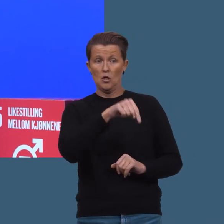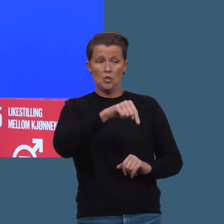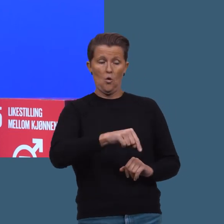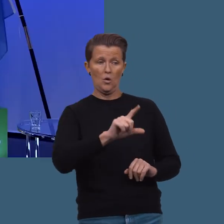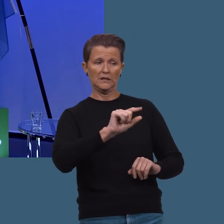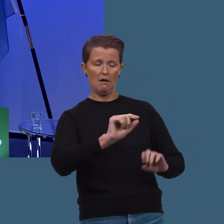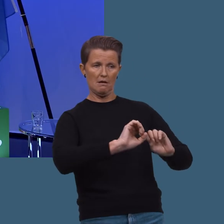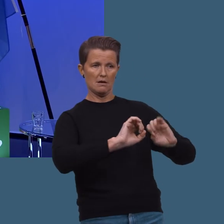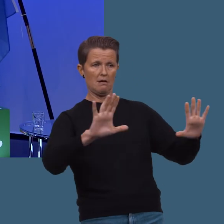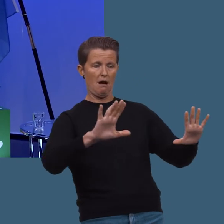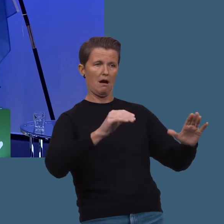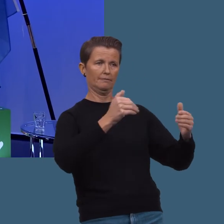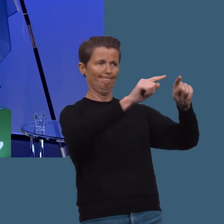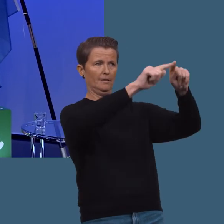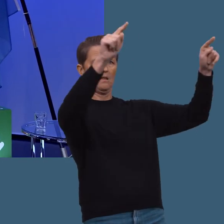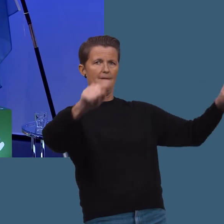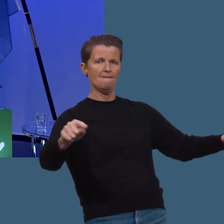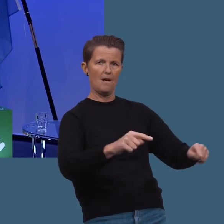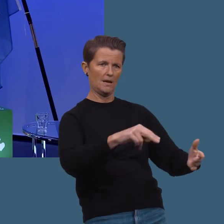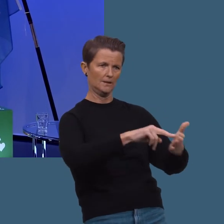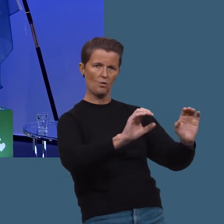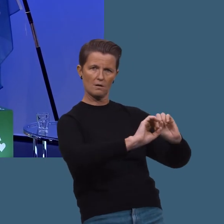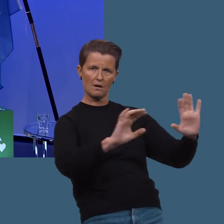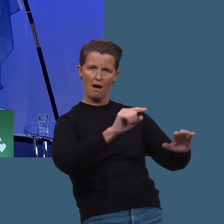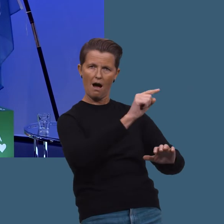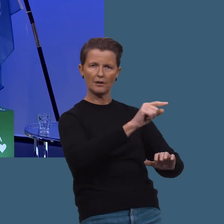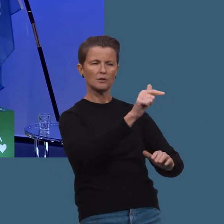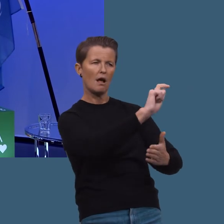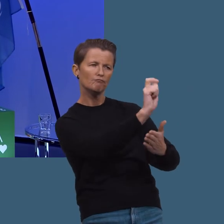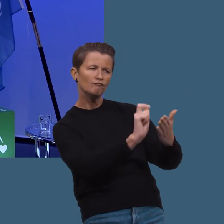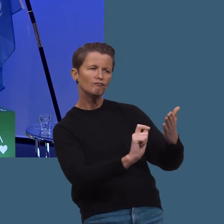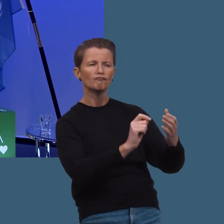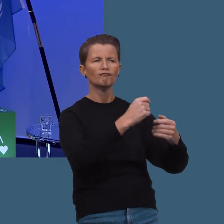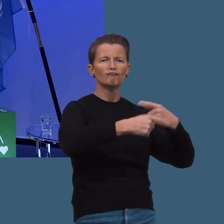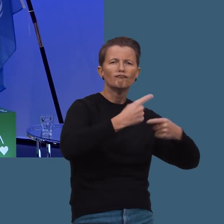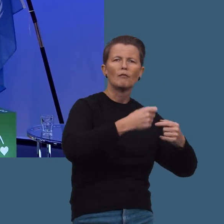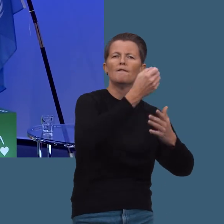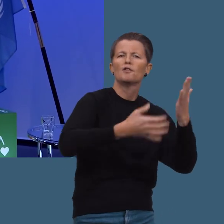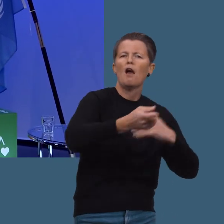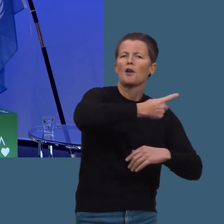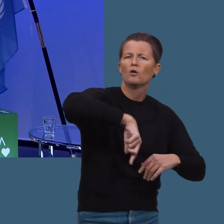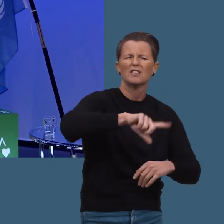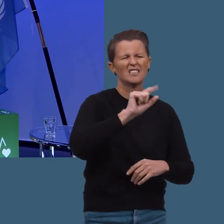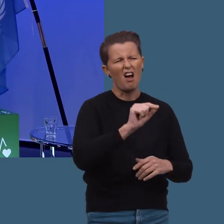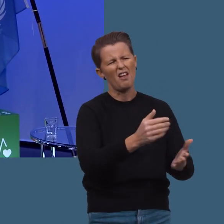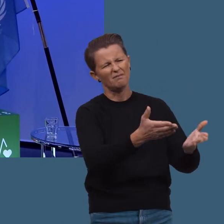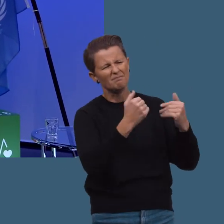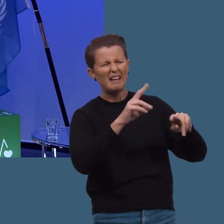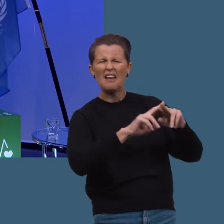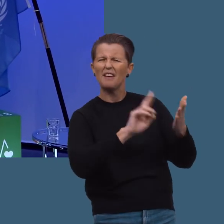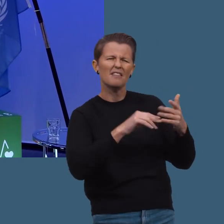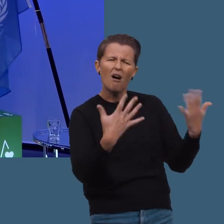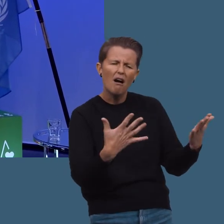av meg her. Hun står klar ved tavla til å forklare oss. Shana, en gang for alle,